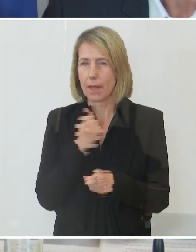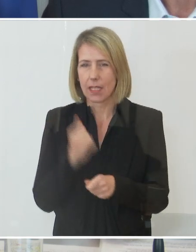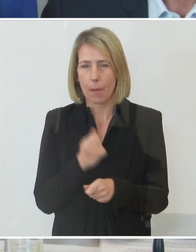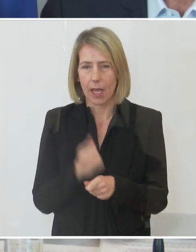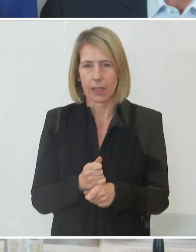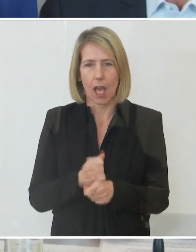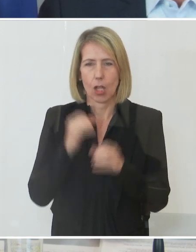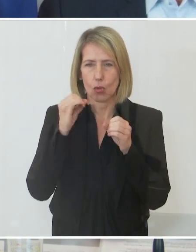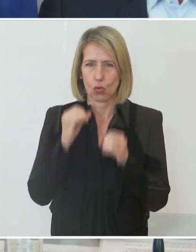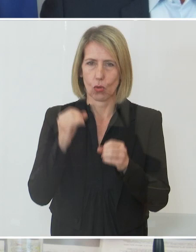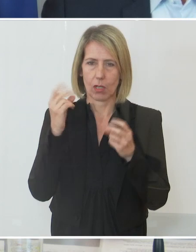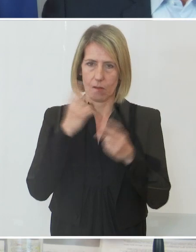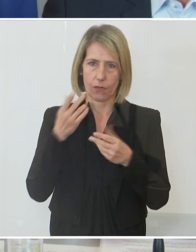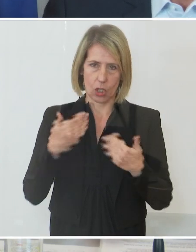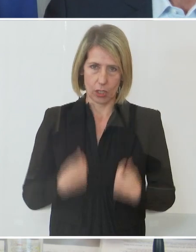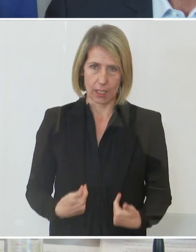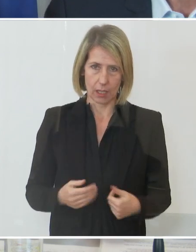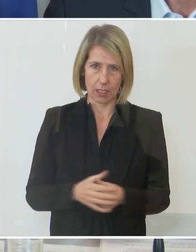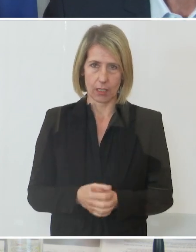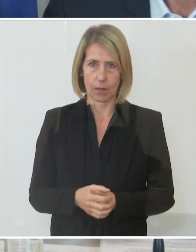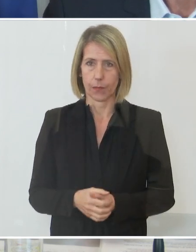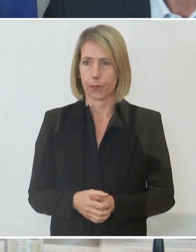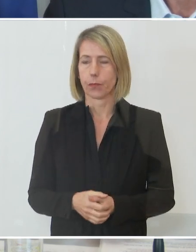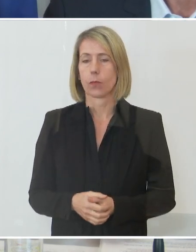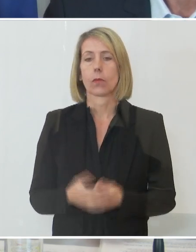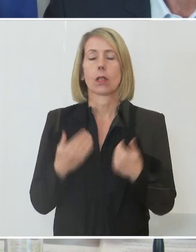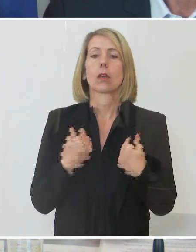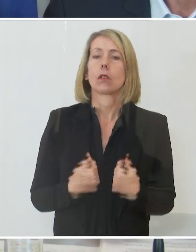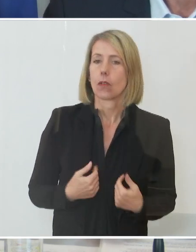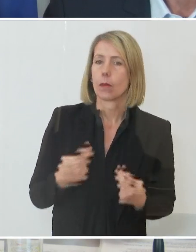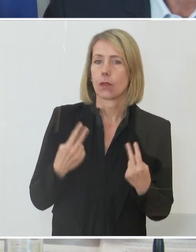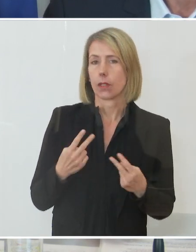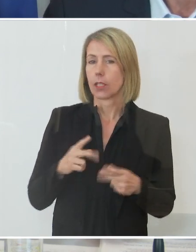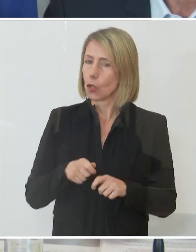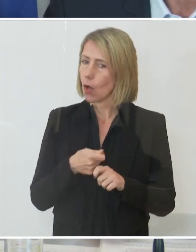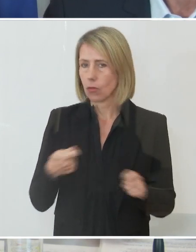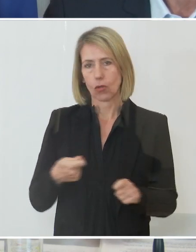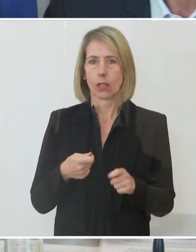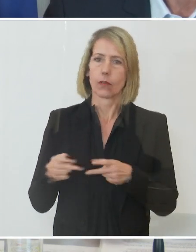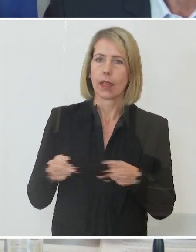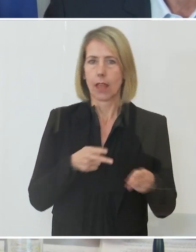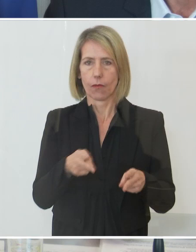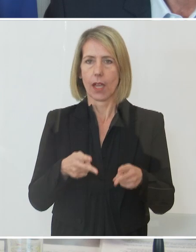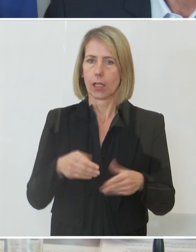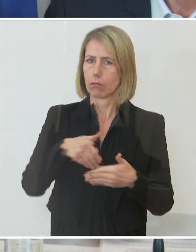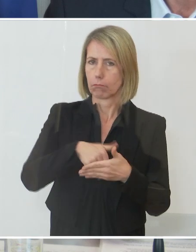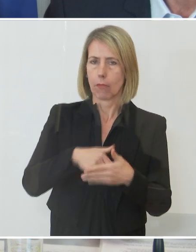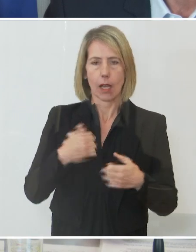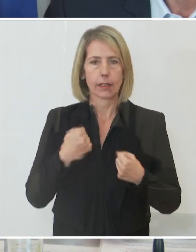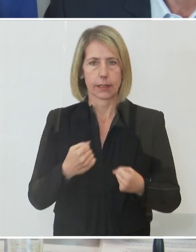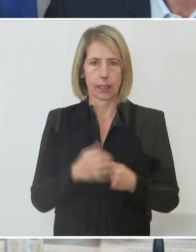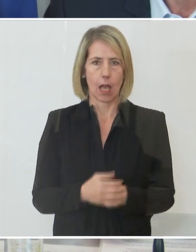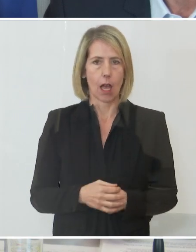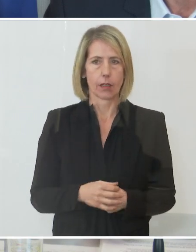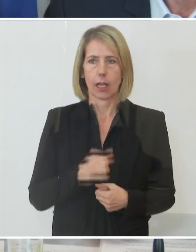besteht. Mir war immer wichtig, dass wir einen konsequenten Weg der Sicherheit gegangen sind und keine Hürot-Politik